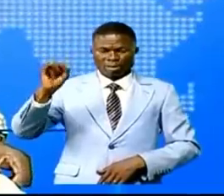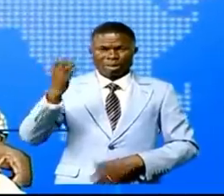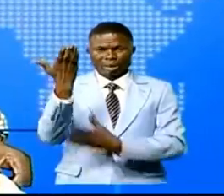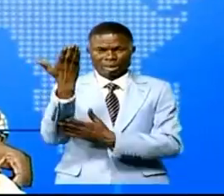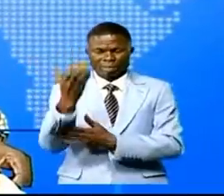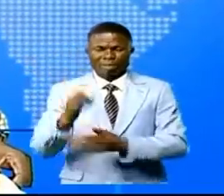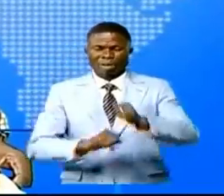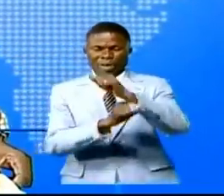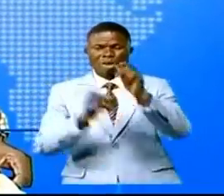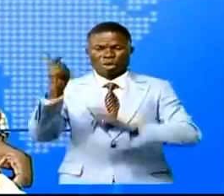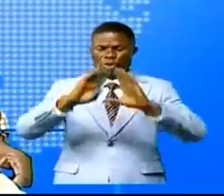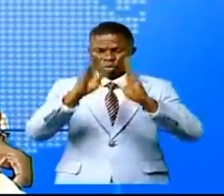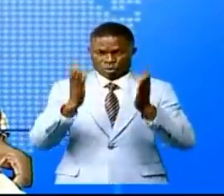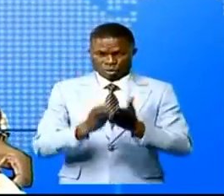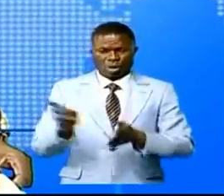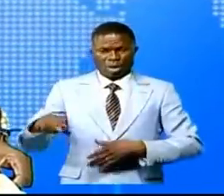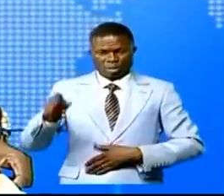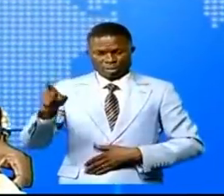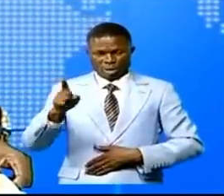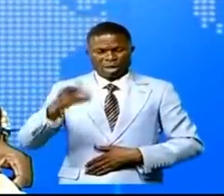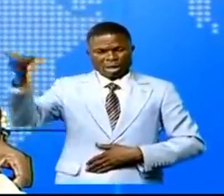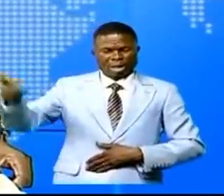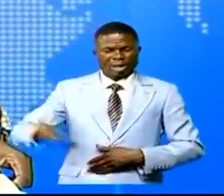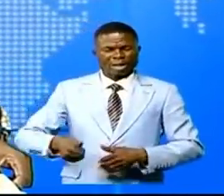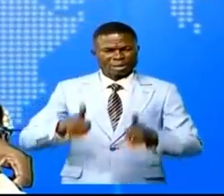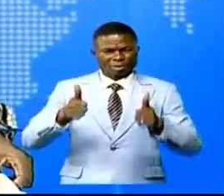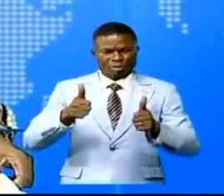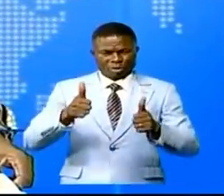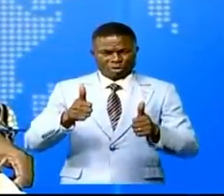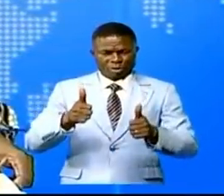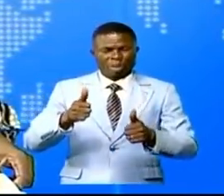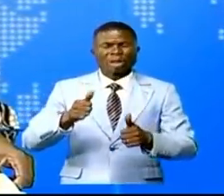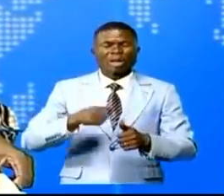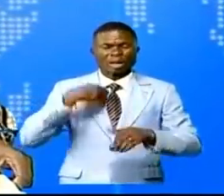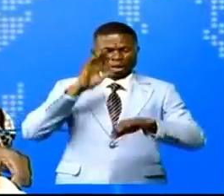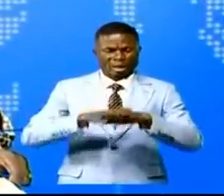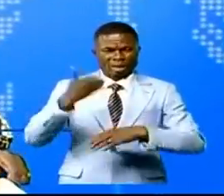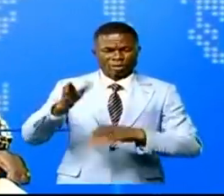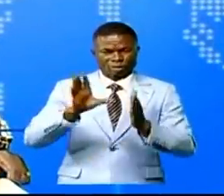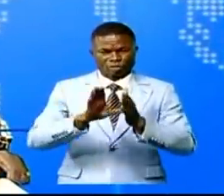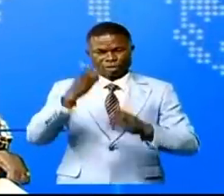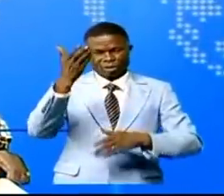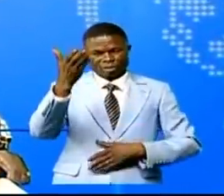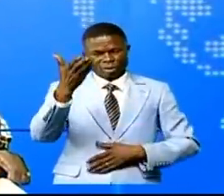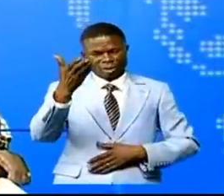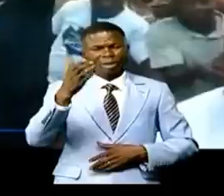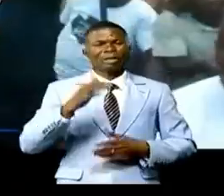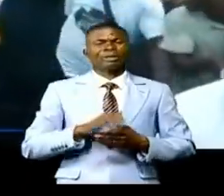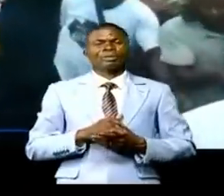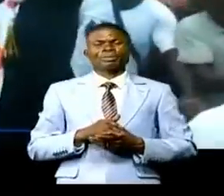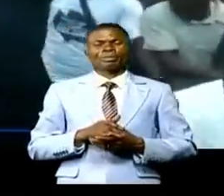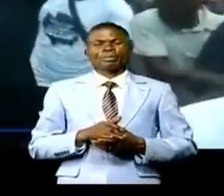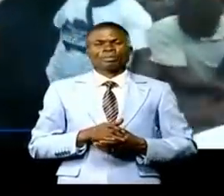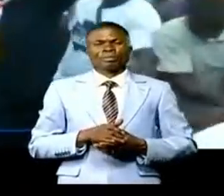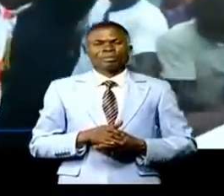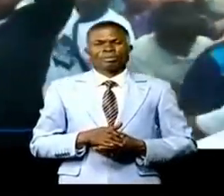la population l'Omamiens qui lui a réservé un accueil chaleureux. On en sait plus avec Animalaka. La vie